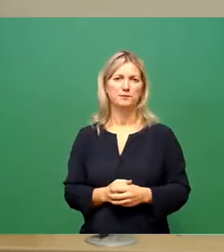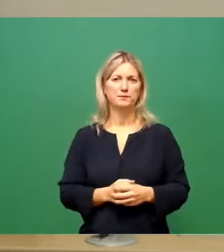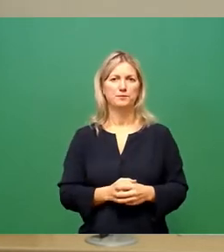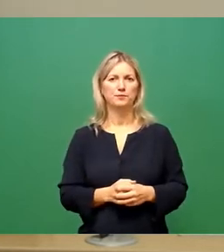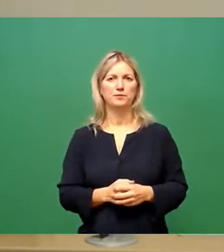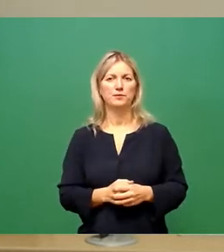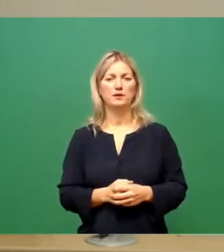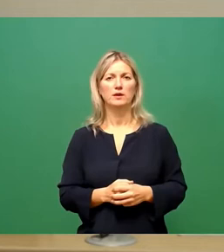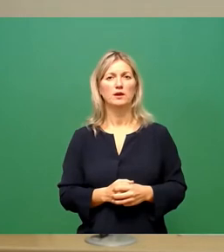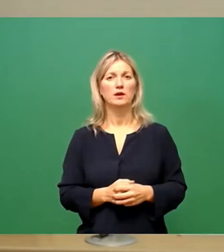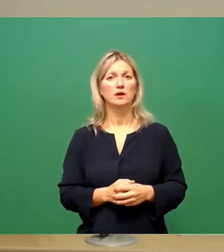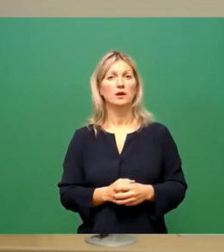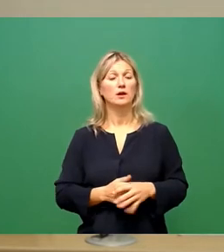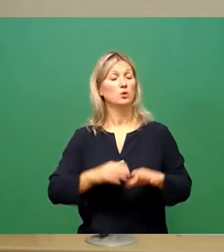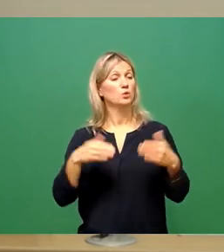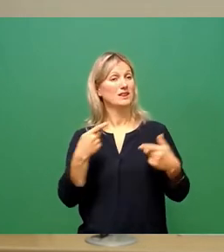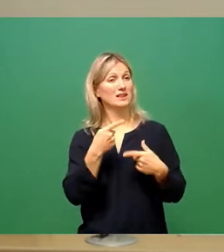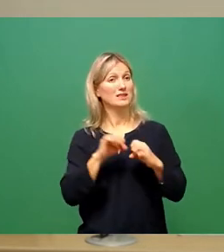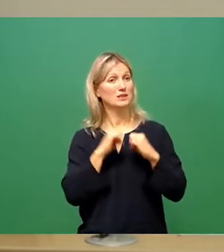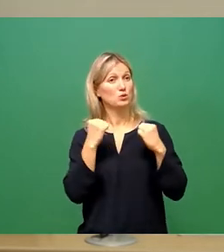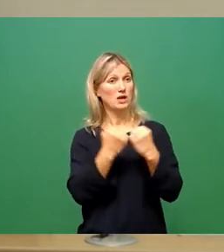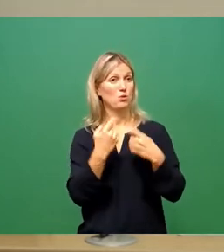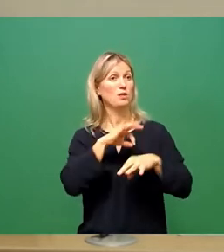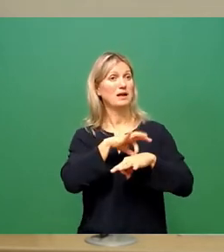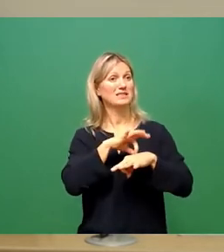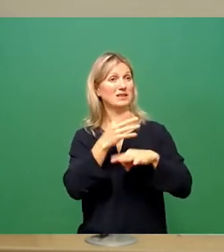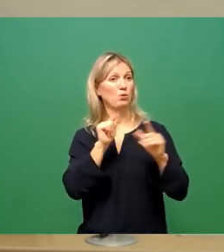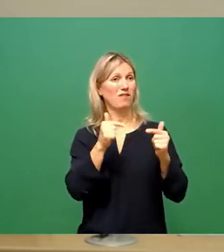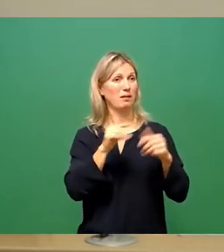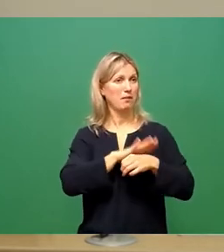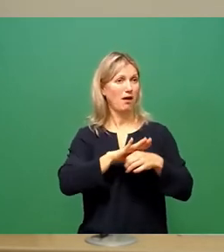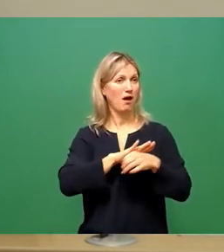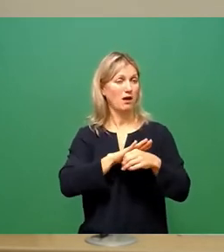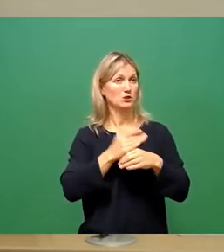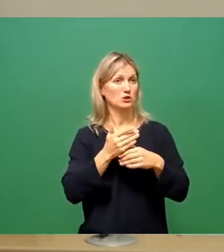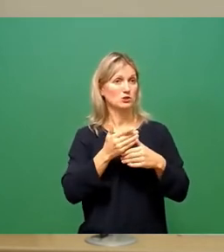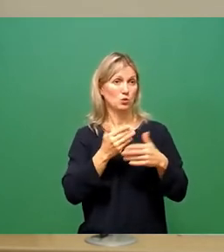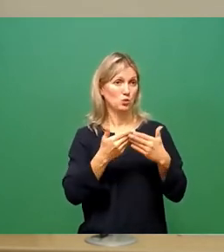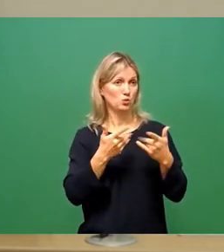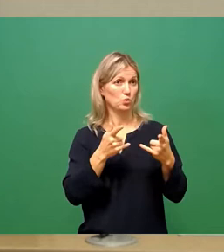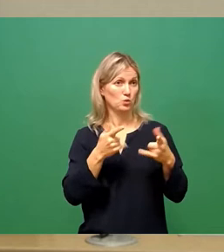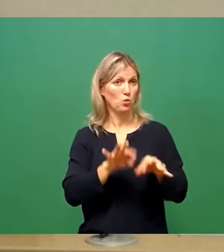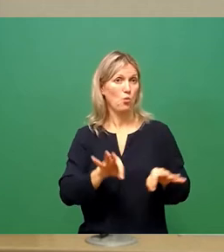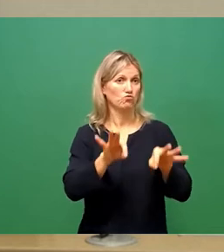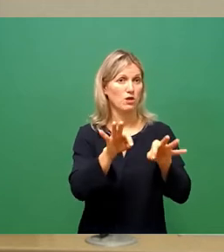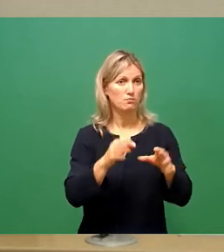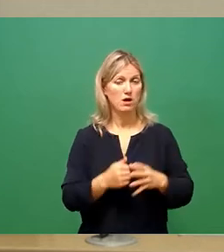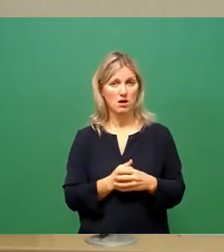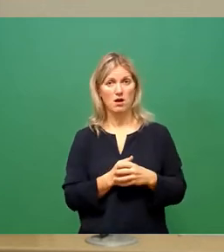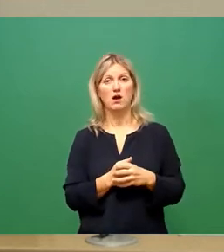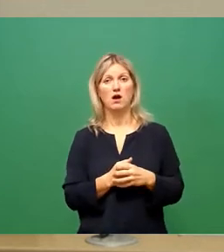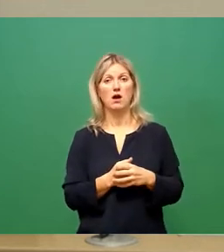ohnehin angespannten Situationen im medizinischen und pflegerischen Bereich noch verstärkt haben könnte. Dies deckt sich auch mit den